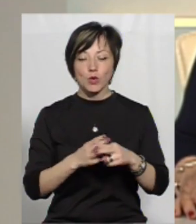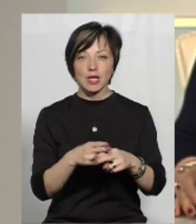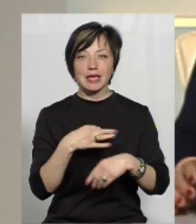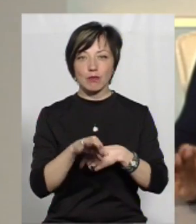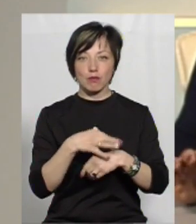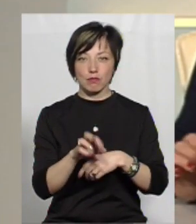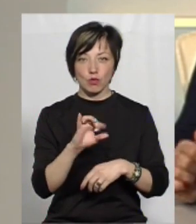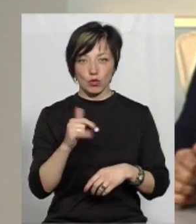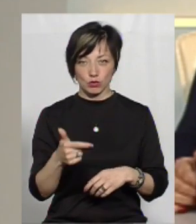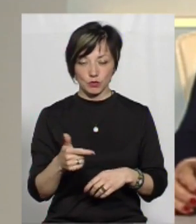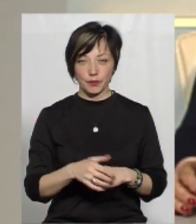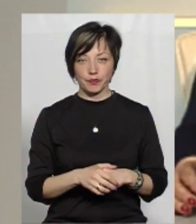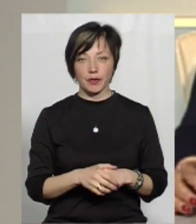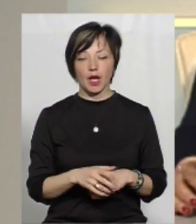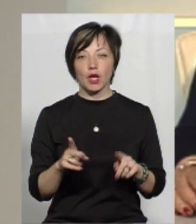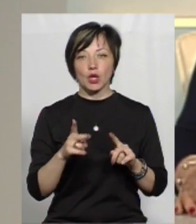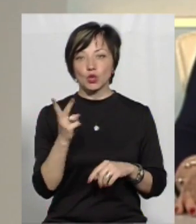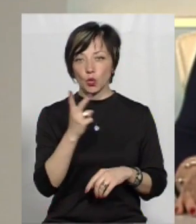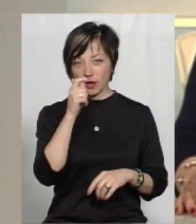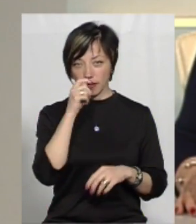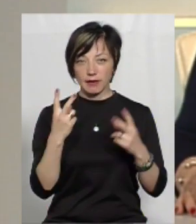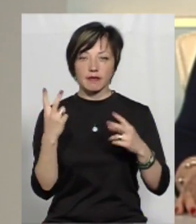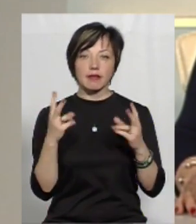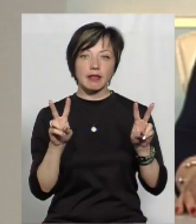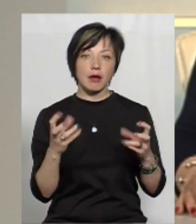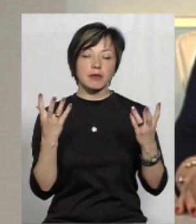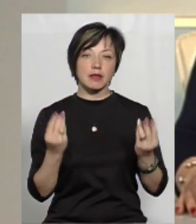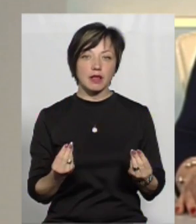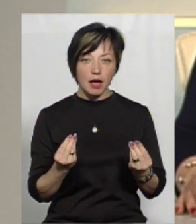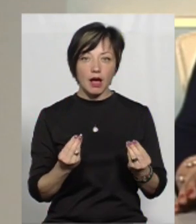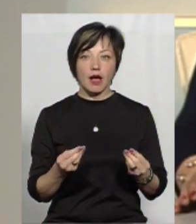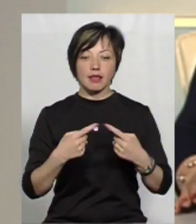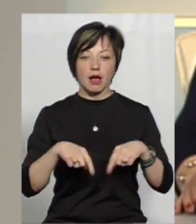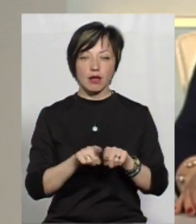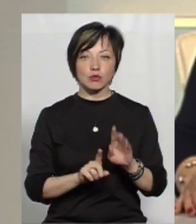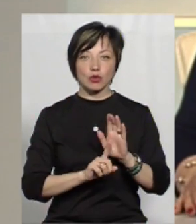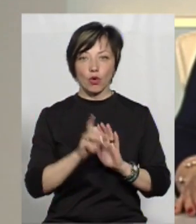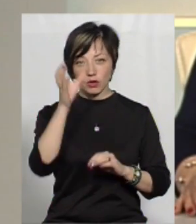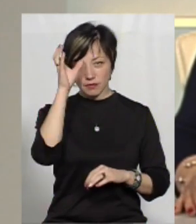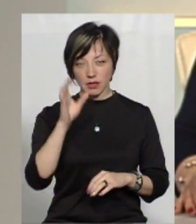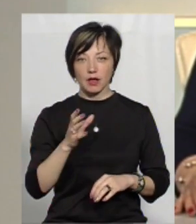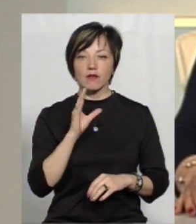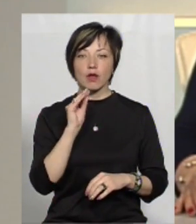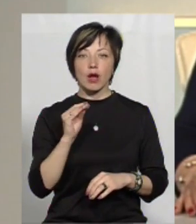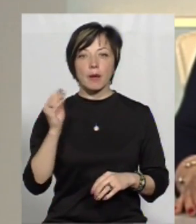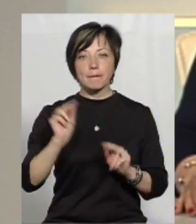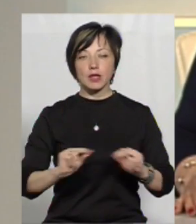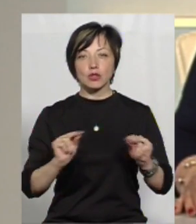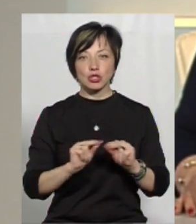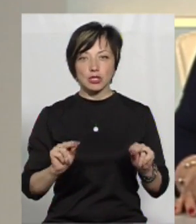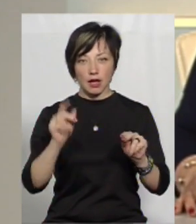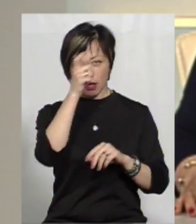протидії булінгу і цькування. Тобто, 2 квітня у темі дня декан факультету початкової освіти та філології Хмельницької гуманітарно